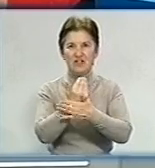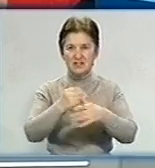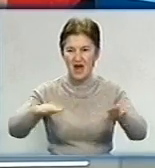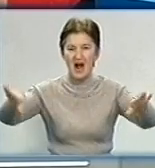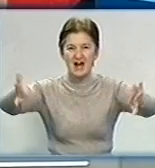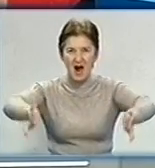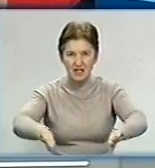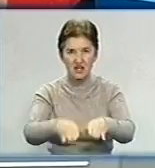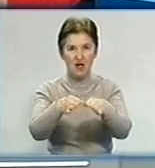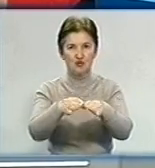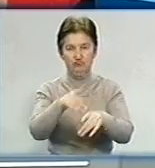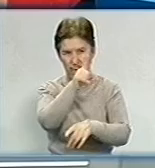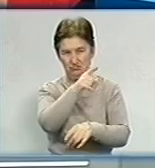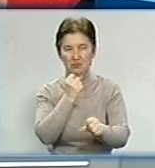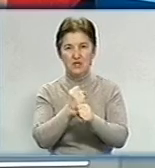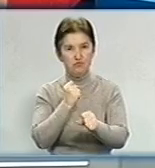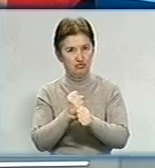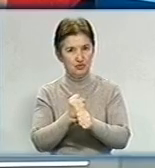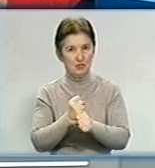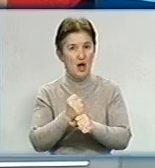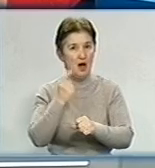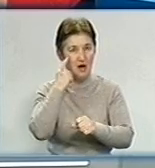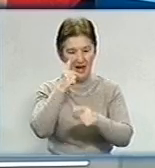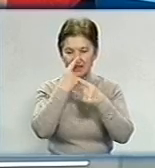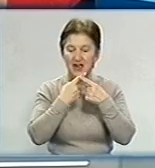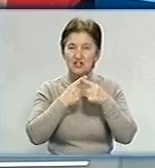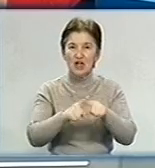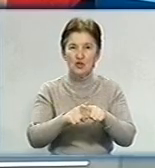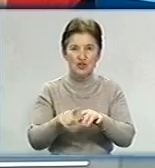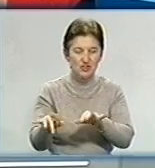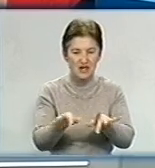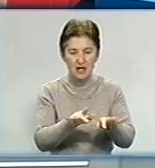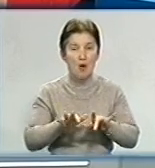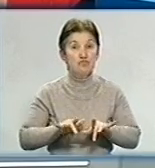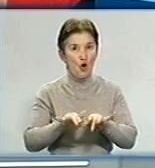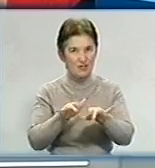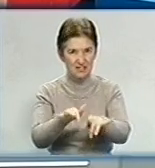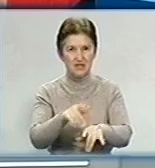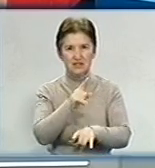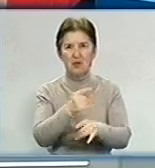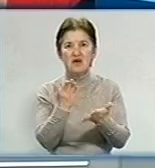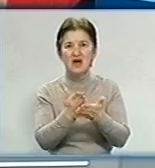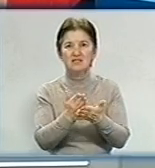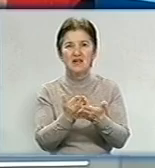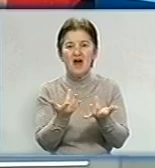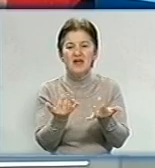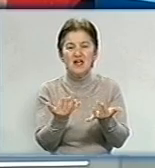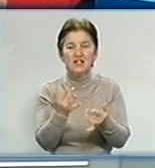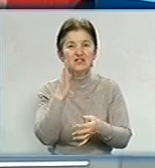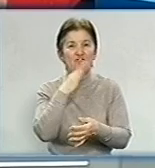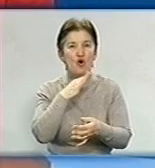почнемо. І за технологічним процесом закінчуємо швидший термін, тому що там велика кількість води, яка не може миттєво бути